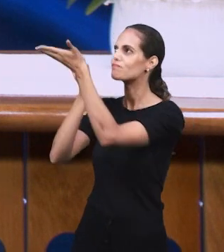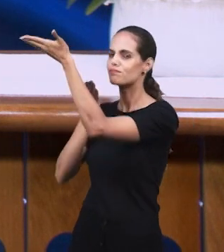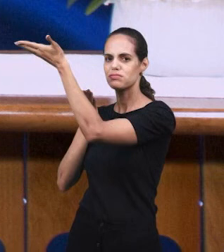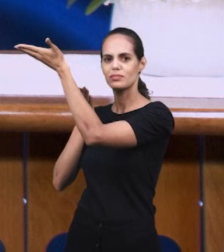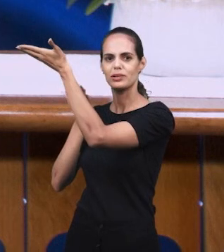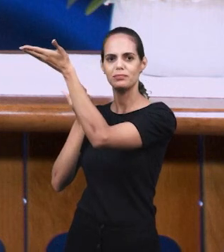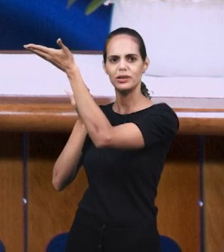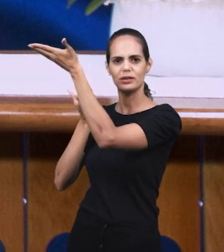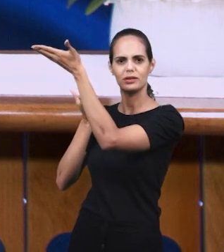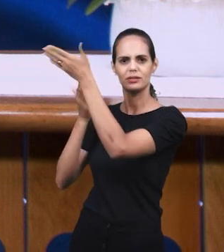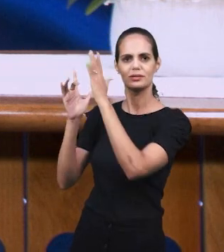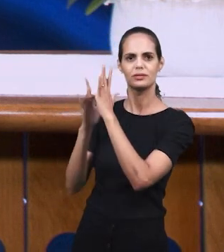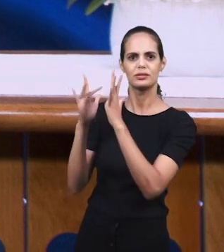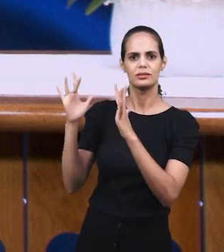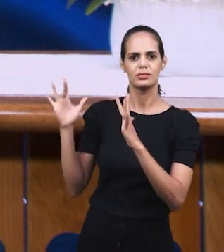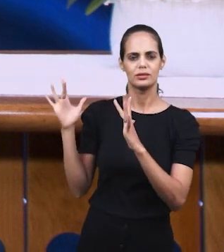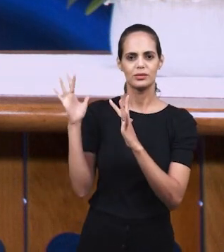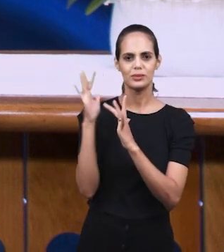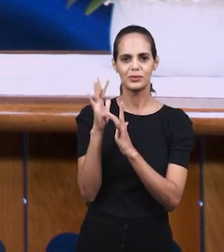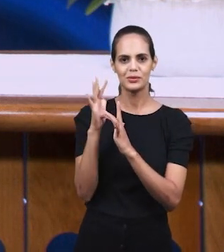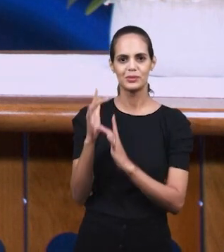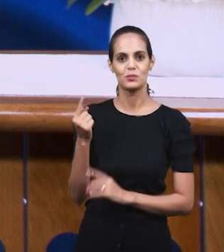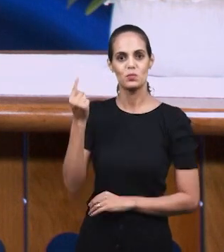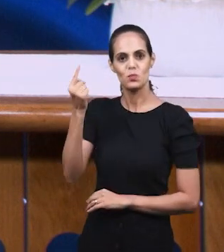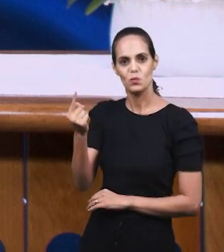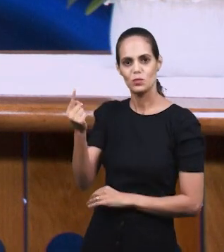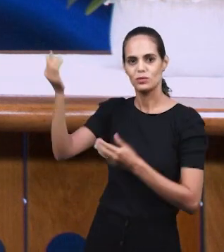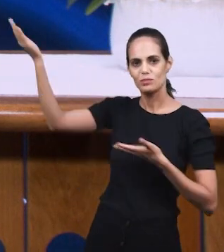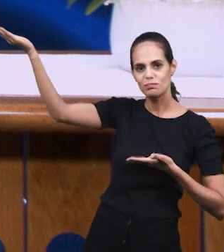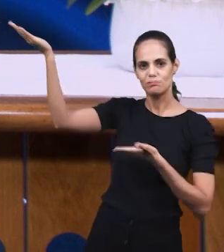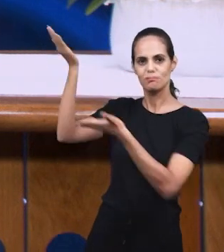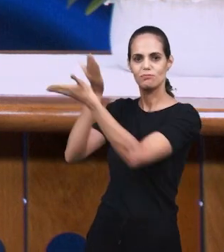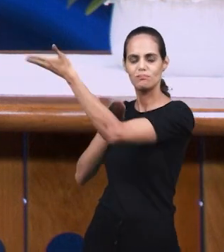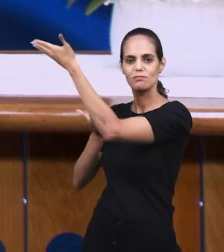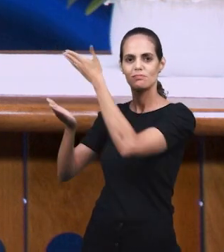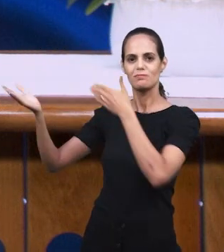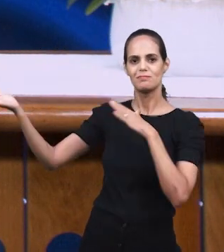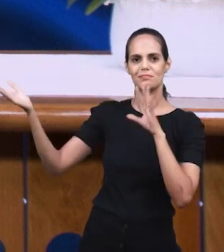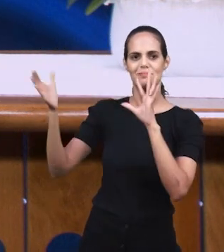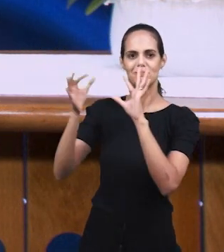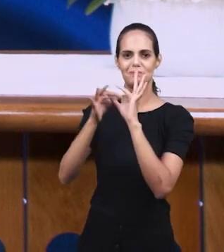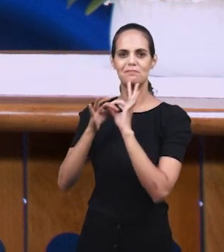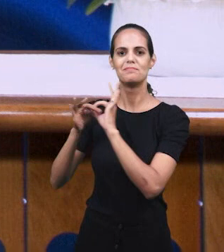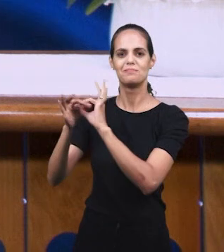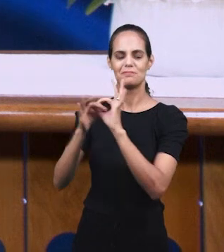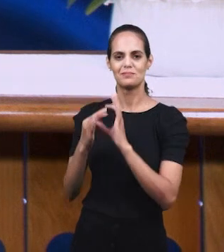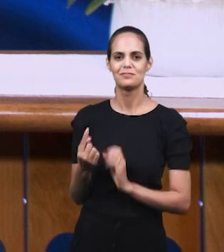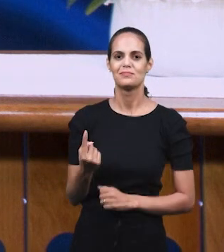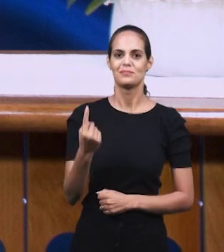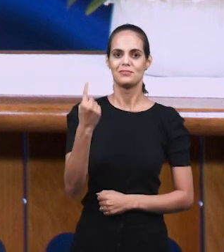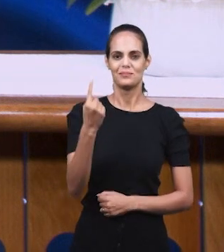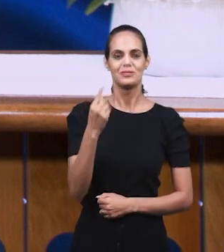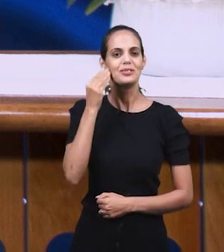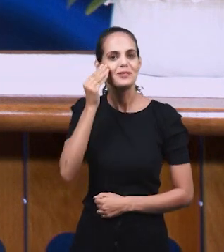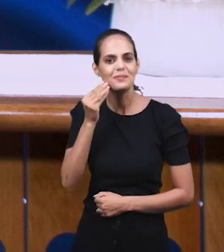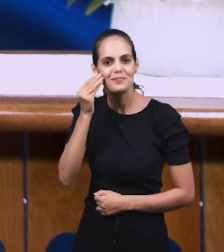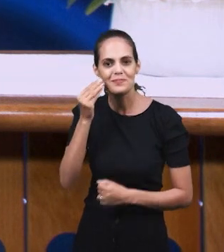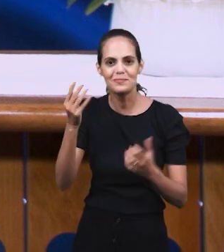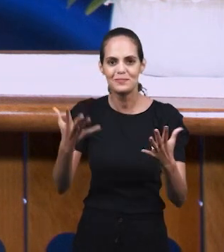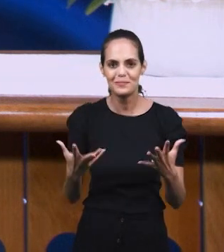посредником. Господь Иисус стал ее посредником между ней и Богом. Что за чудесное